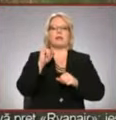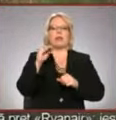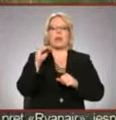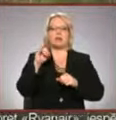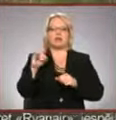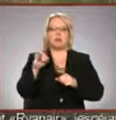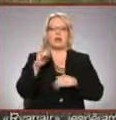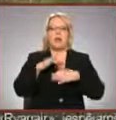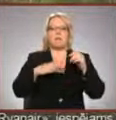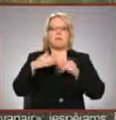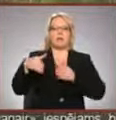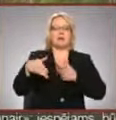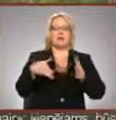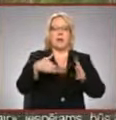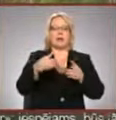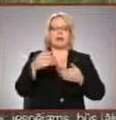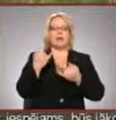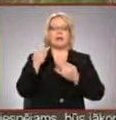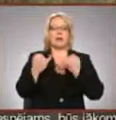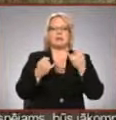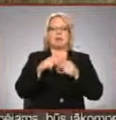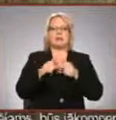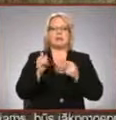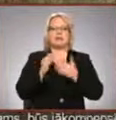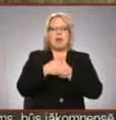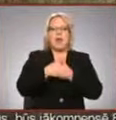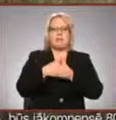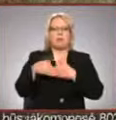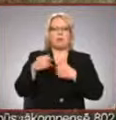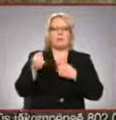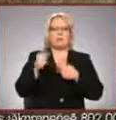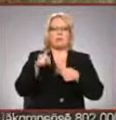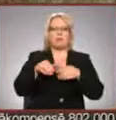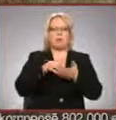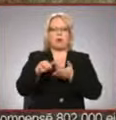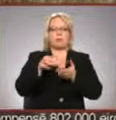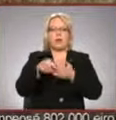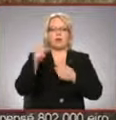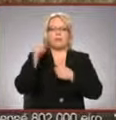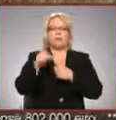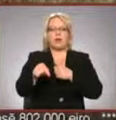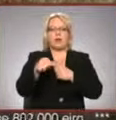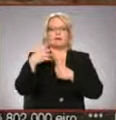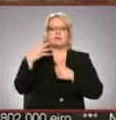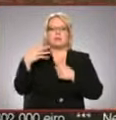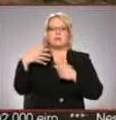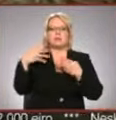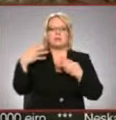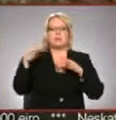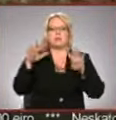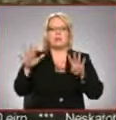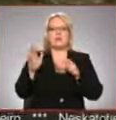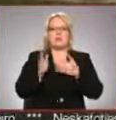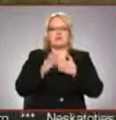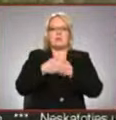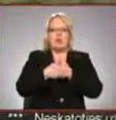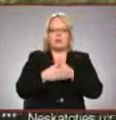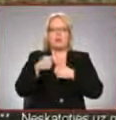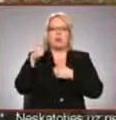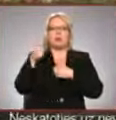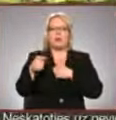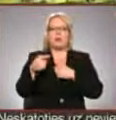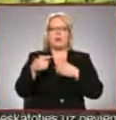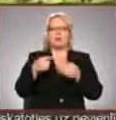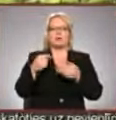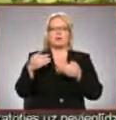Amatas tā, ka ir iecienīta vieta arī slēpņotājiem, jo garupas krastiem ir izvietoti 49 slēpņi. Tāpēc takas sakopšanas darbos